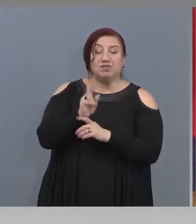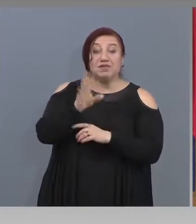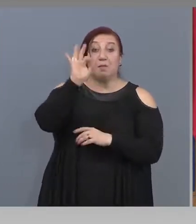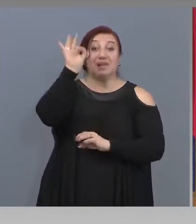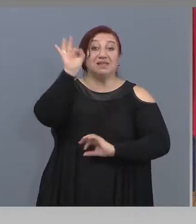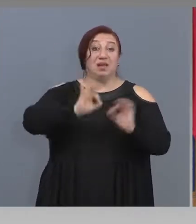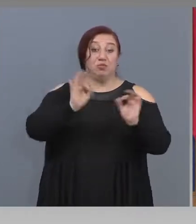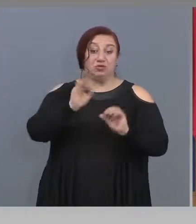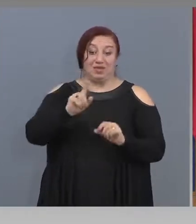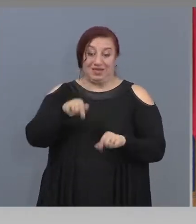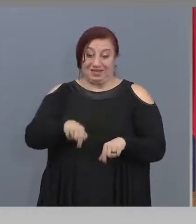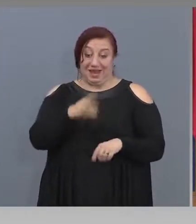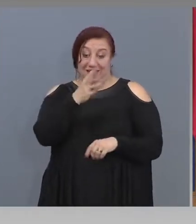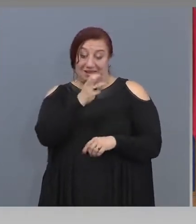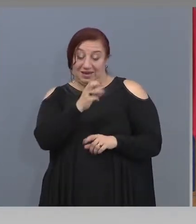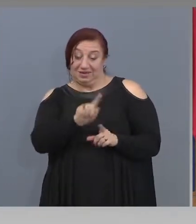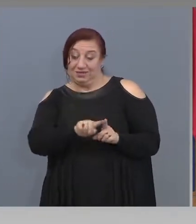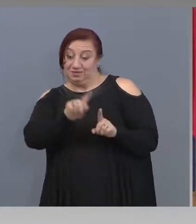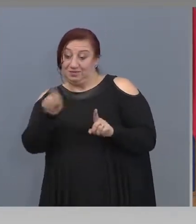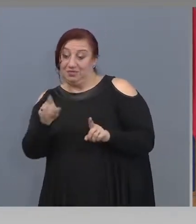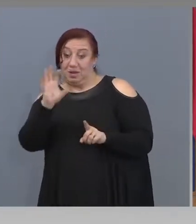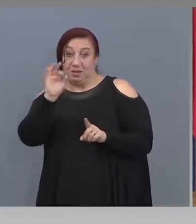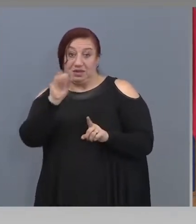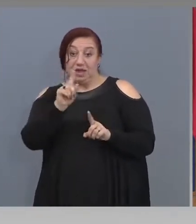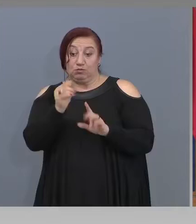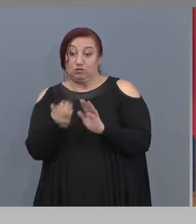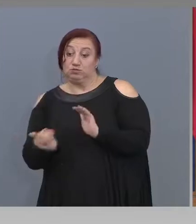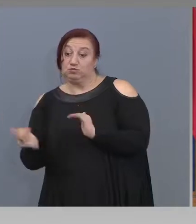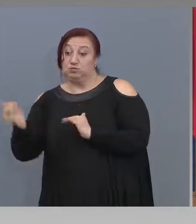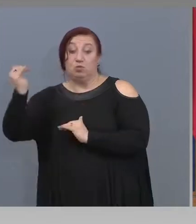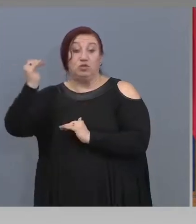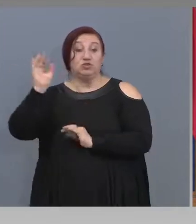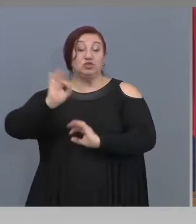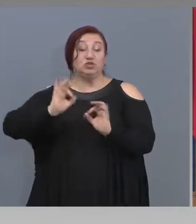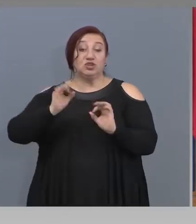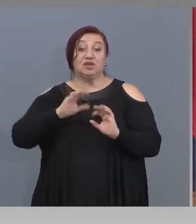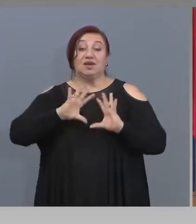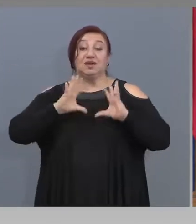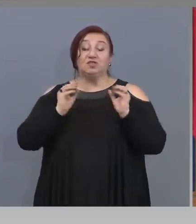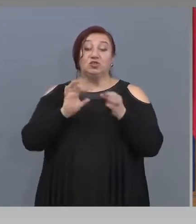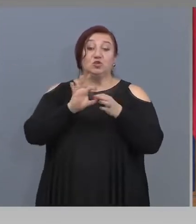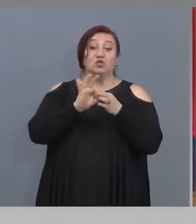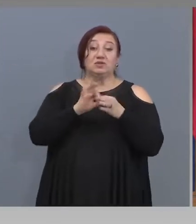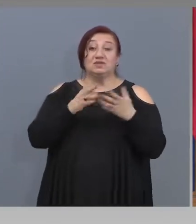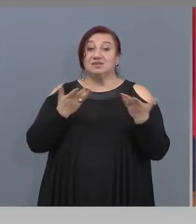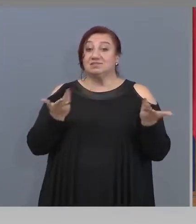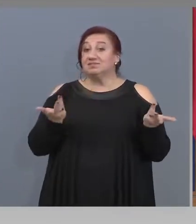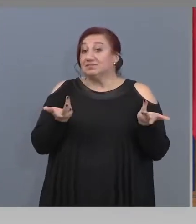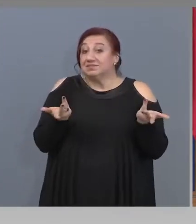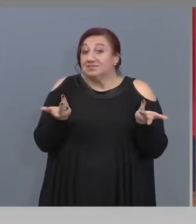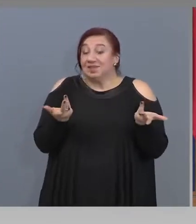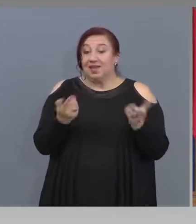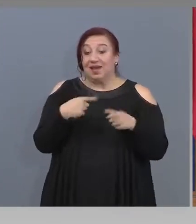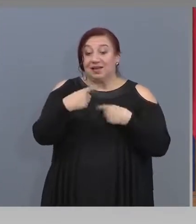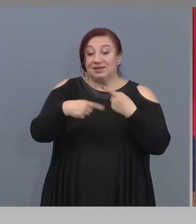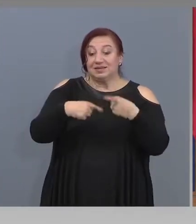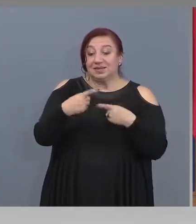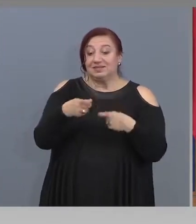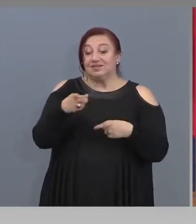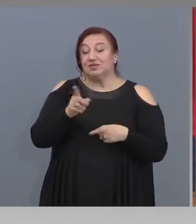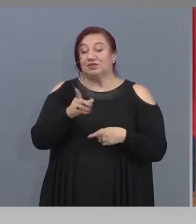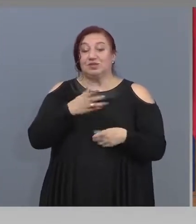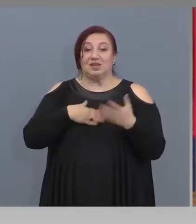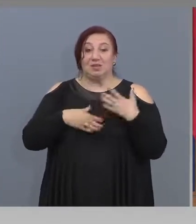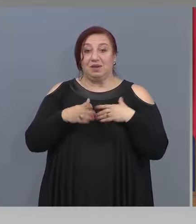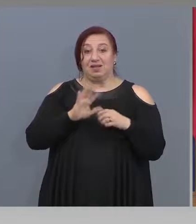Нали? После може да се отиде на по-високи процент, но всичко това зависи от това, как се развива този неприятен